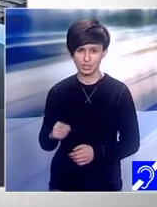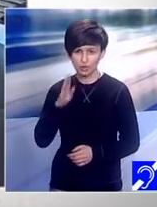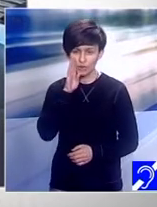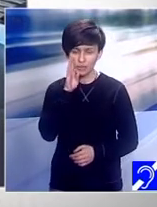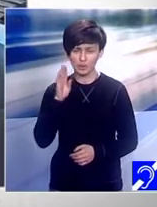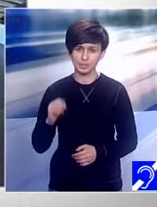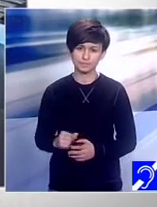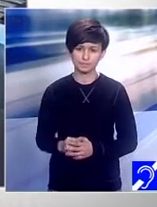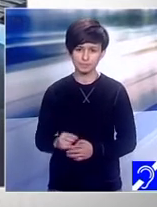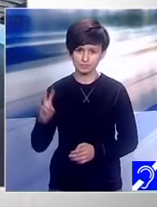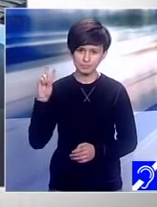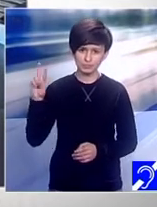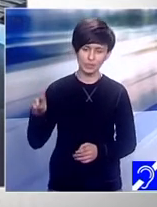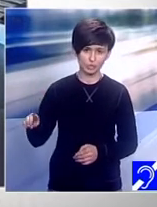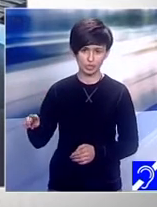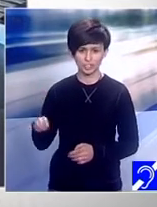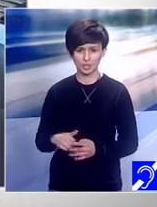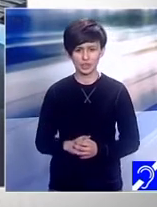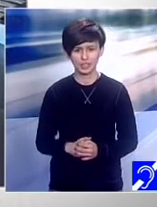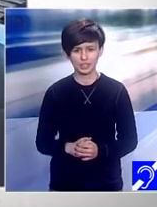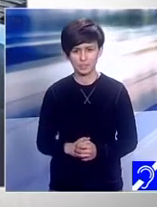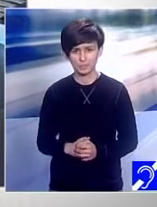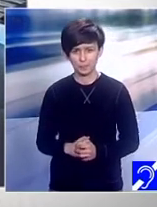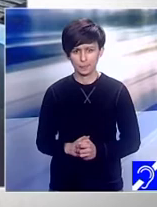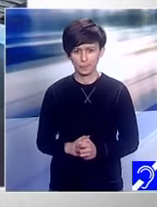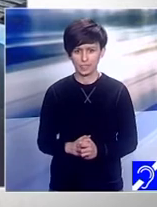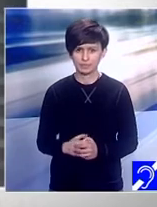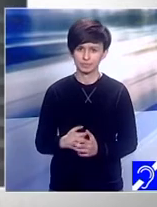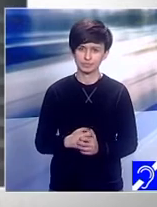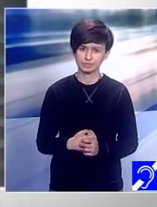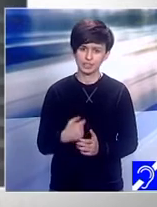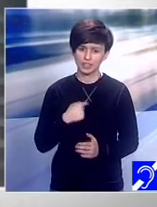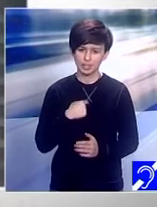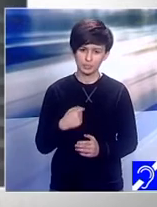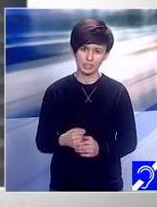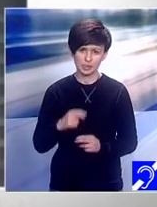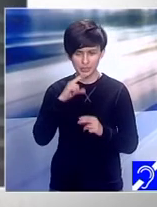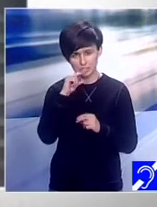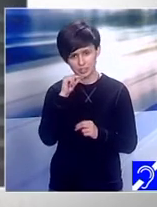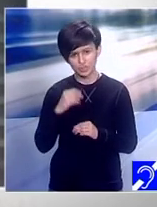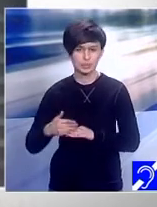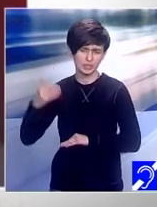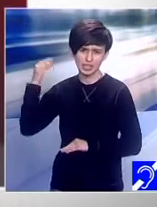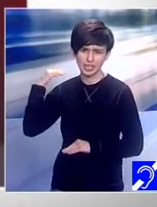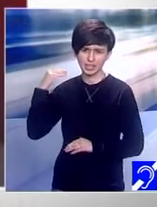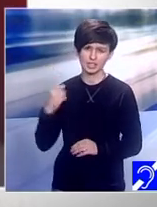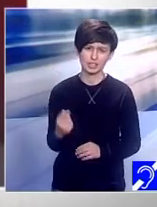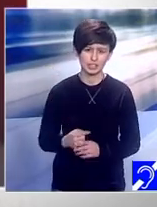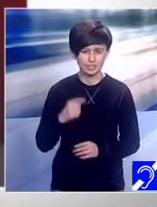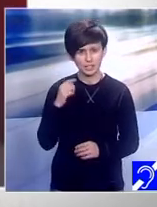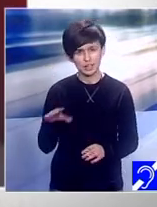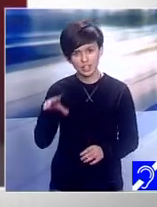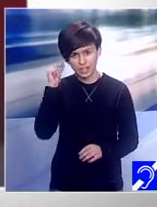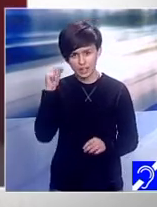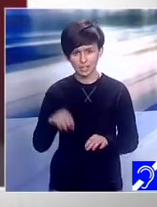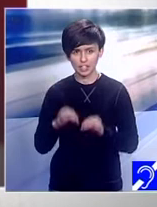în regulă pentru tine, Maria, să ne întoarcem la momentul în care te-ai trezit cu doi copilași și ai aflat că au sindrom